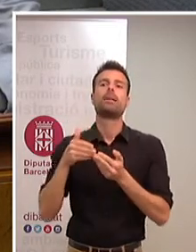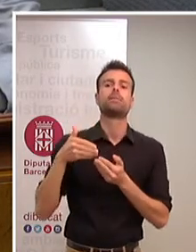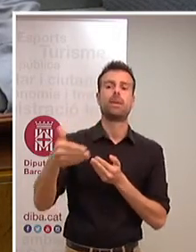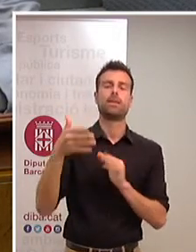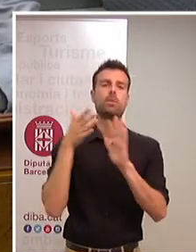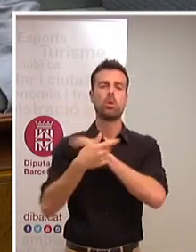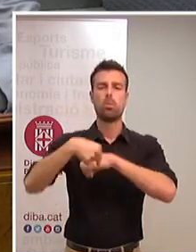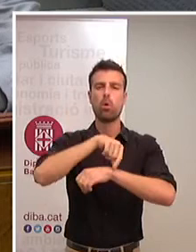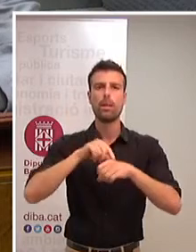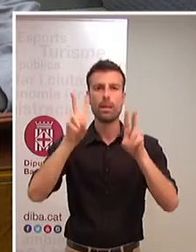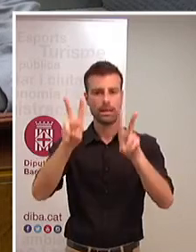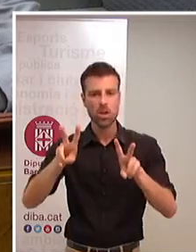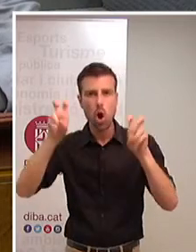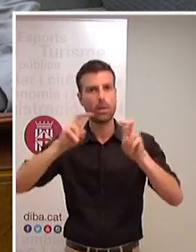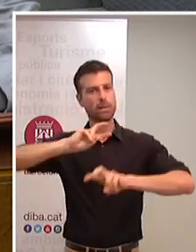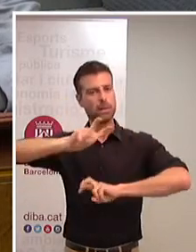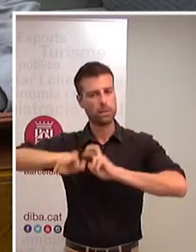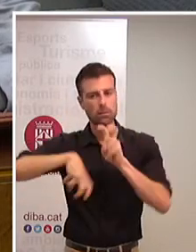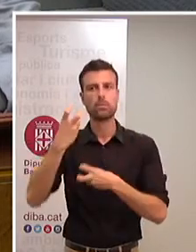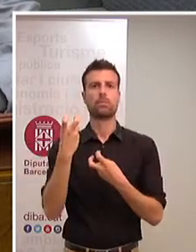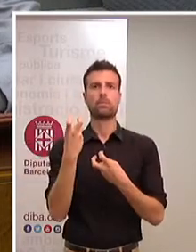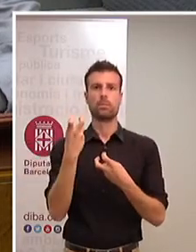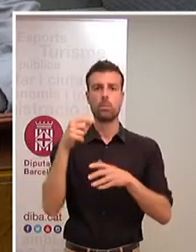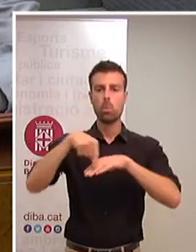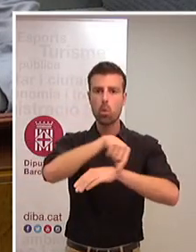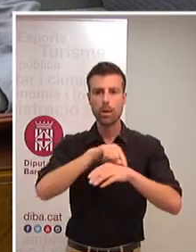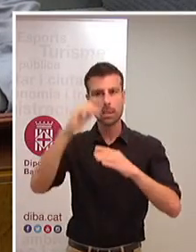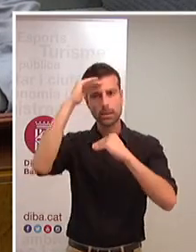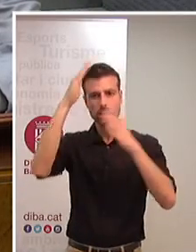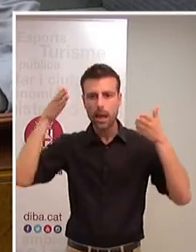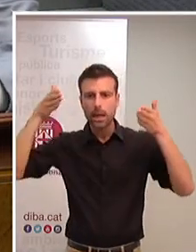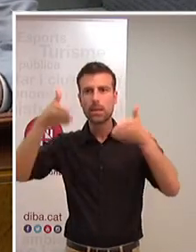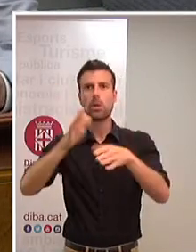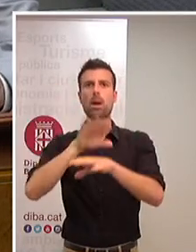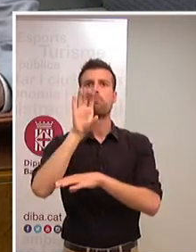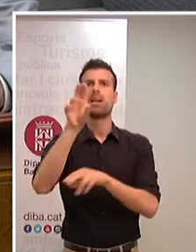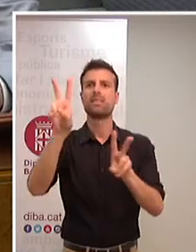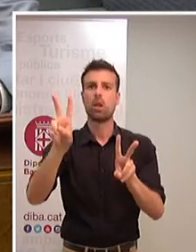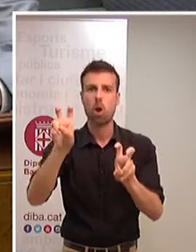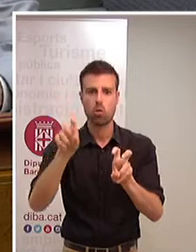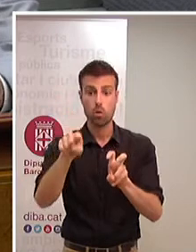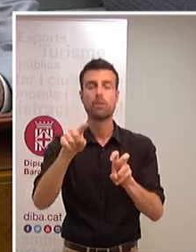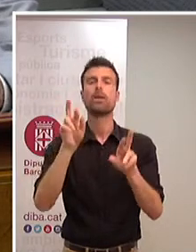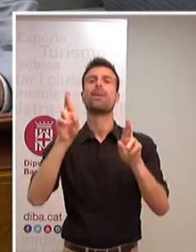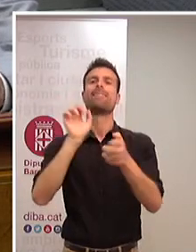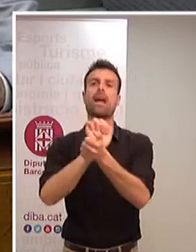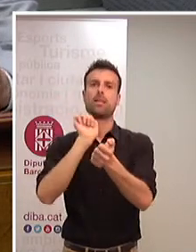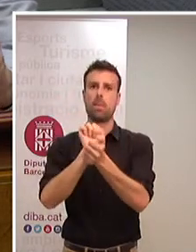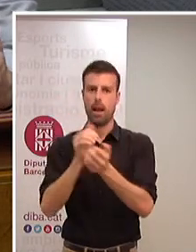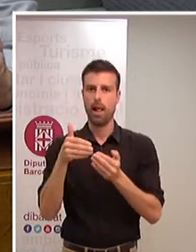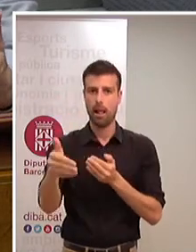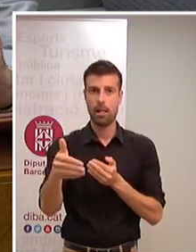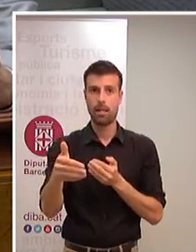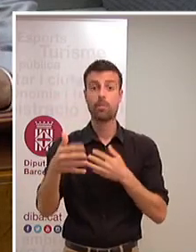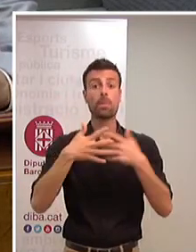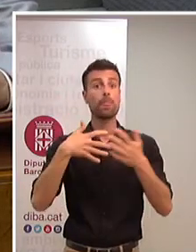noves, polítiques innovadores, polítiques adreçades a un nou país. Aquesta també era l'esperança. I Martí i